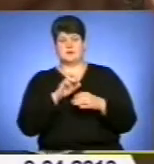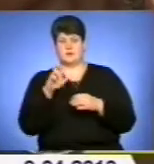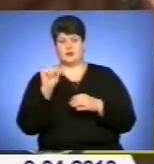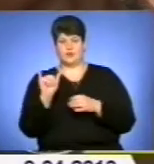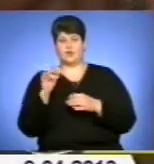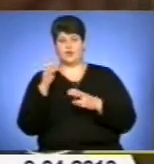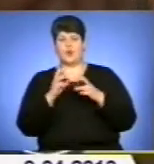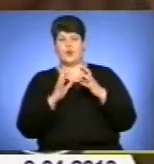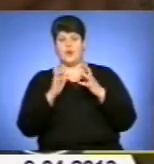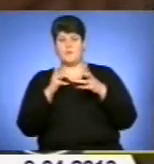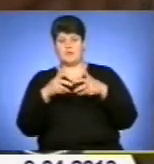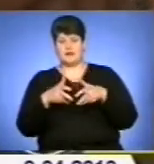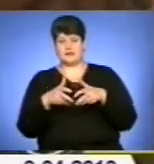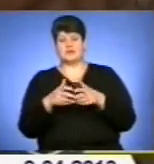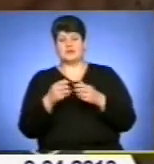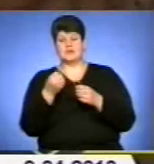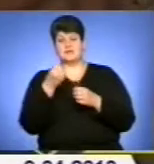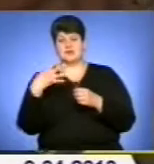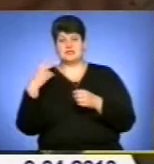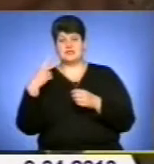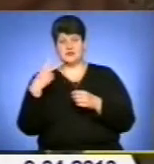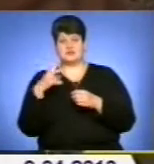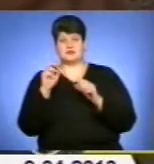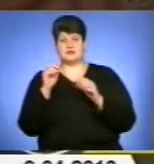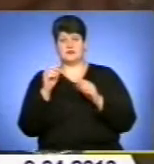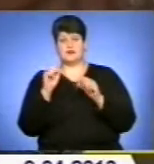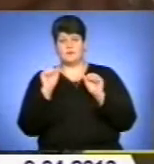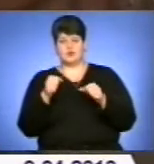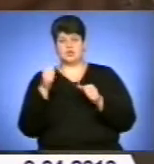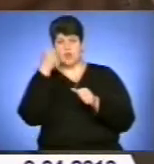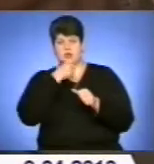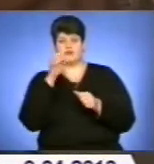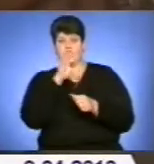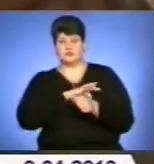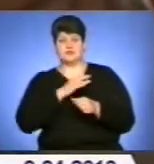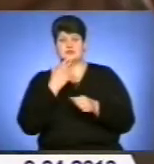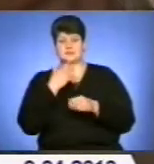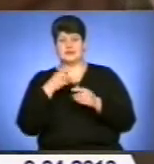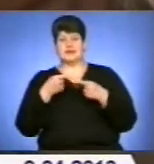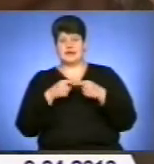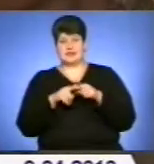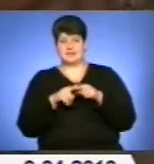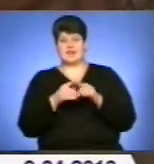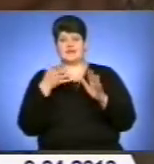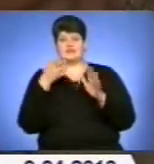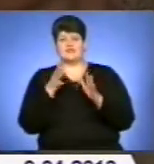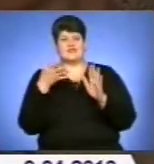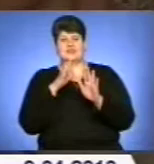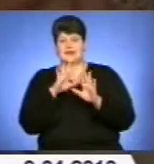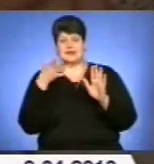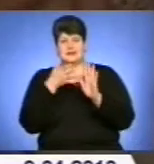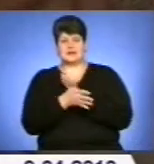експлуатуватись може в 15 і більше років, але в зв'язку з тим, що бажання витрати менше коштів,